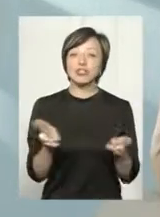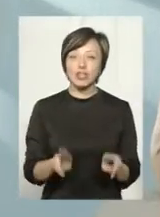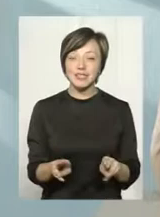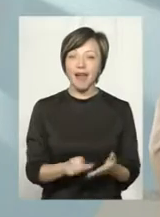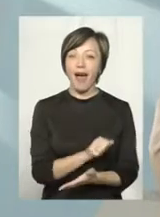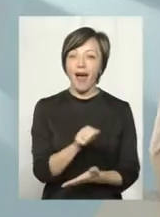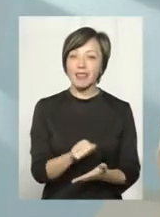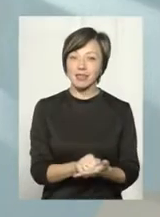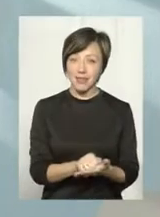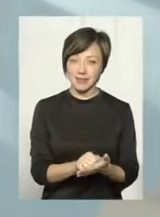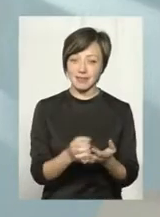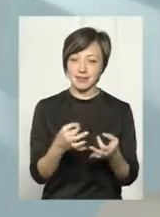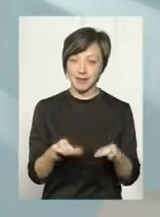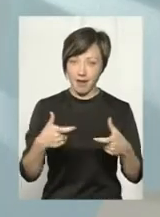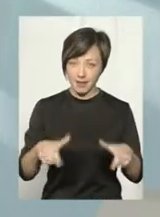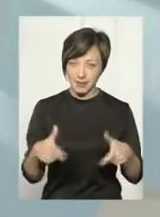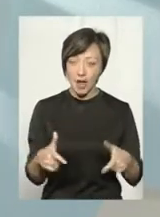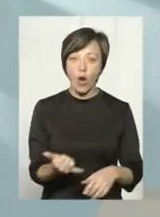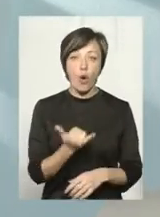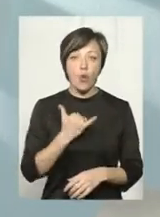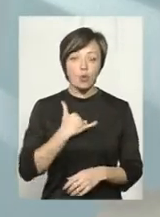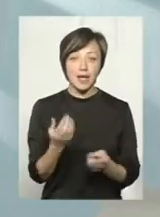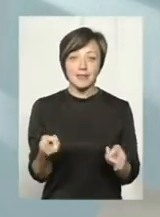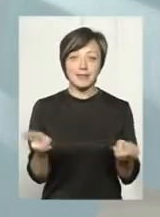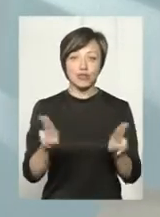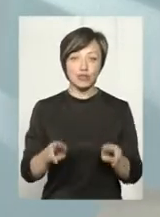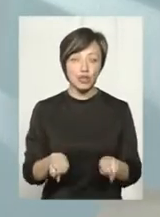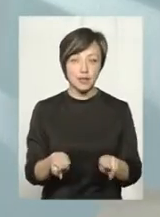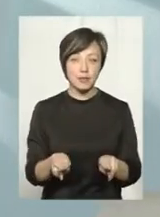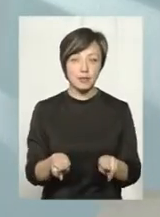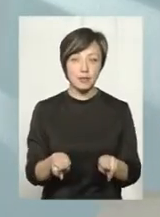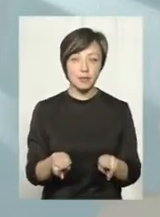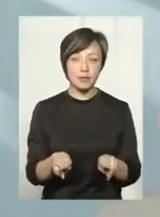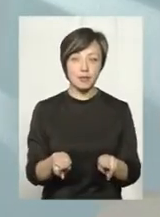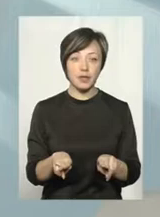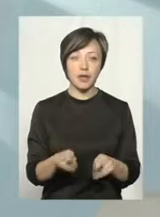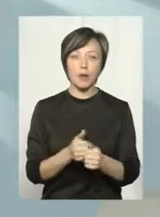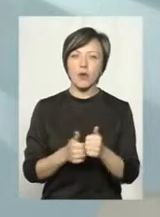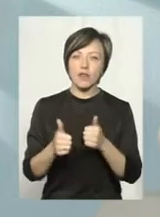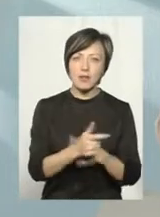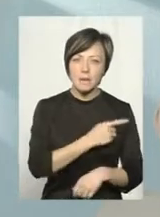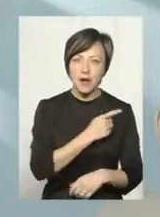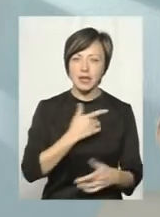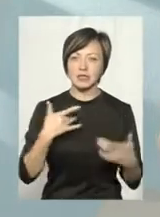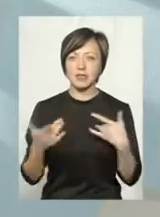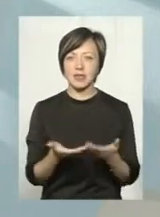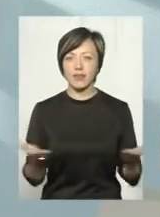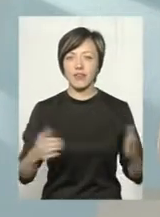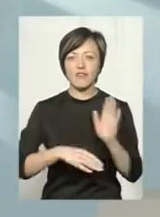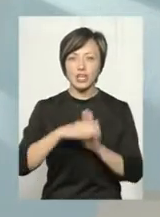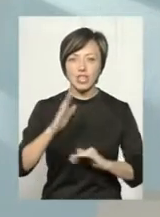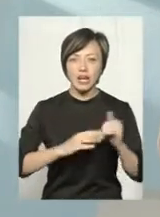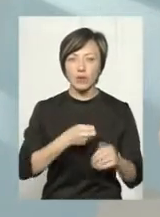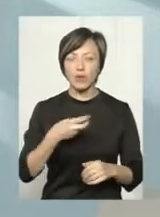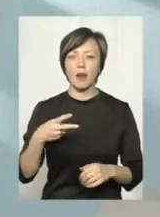атестація, в нас лишилася провідний майстерсцена, вища категорія,